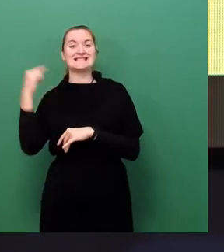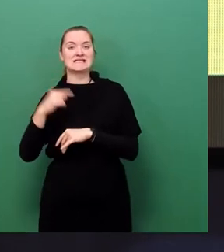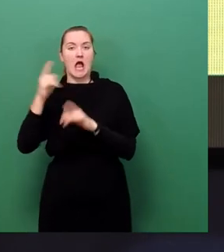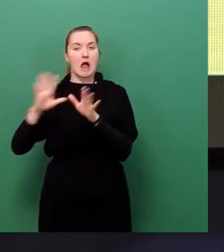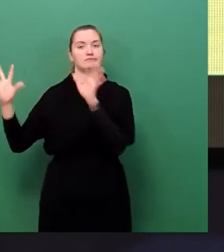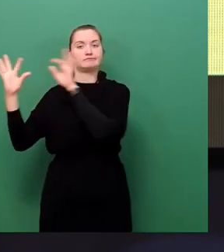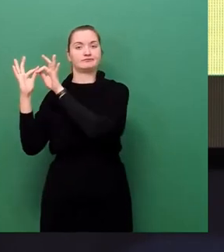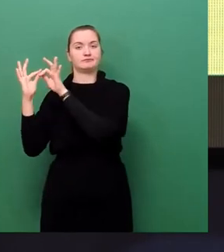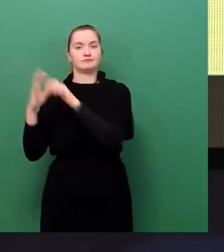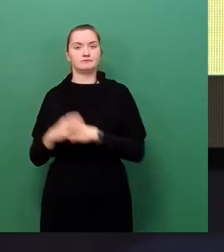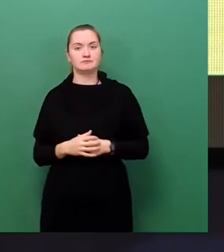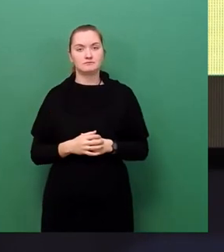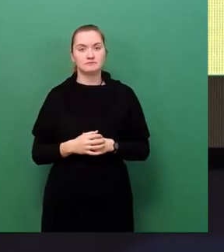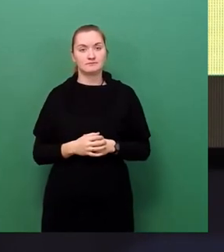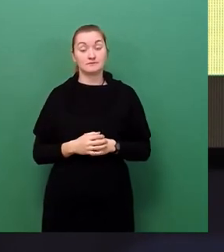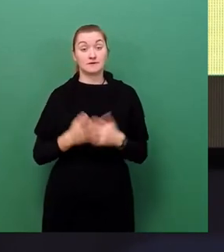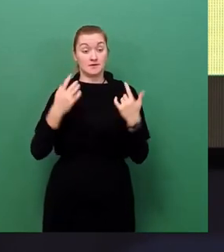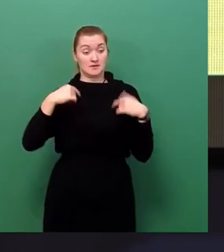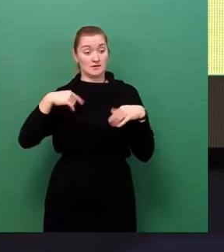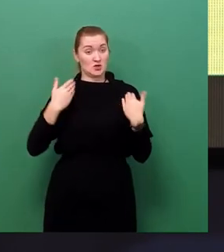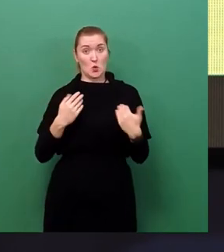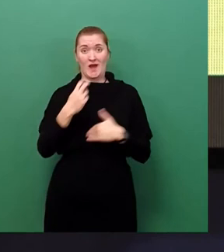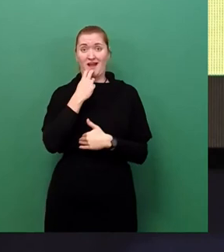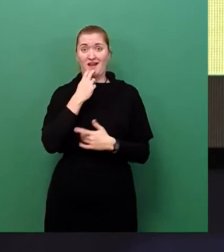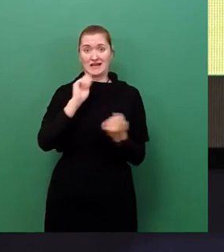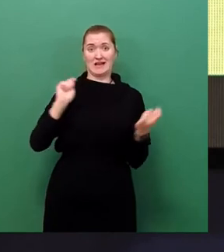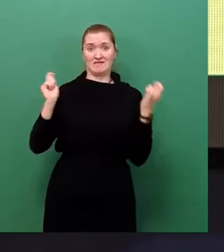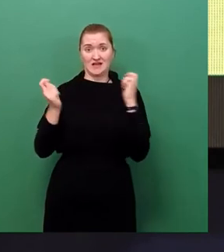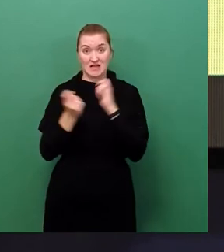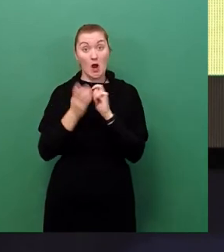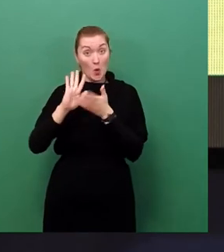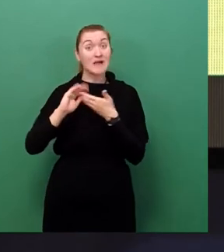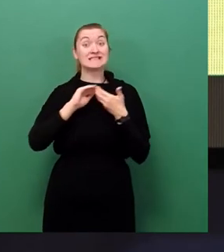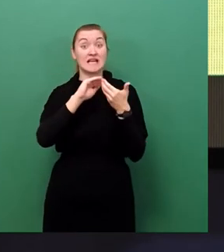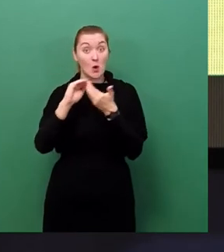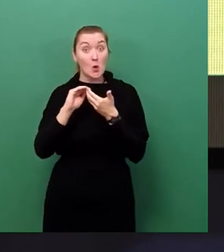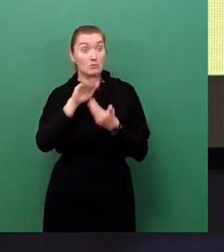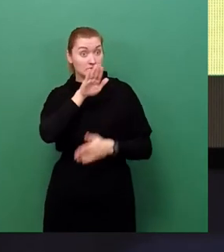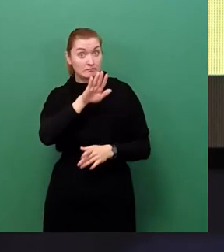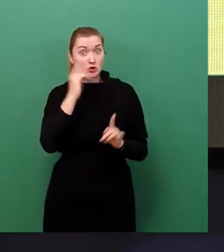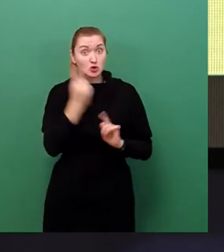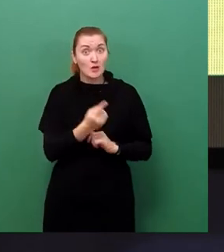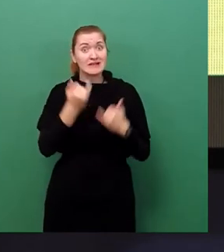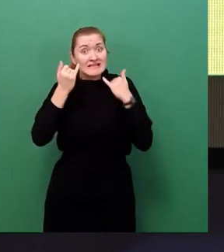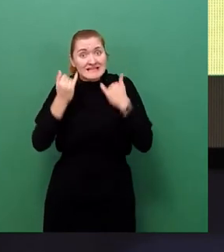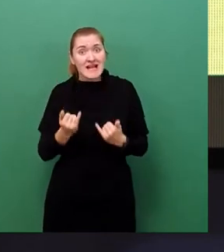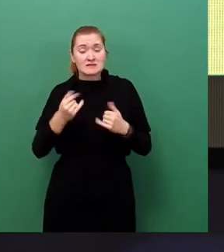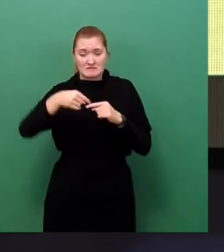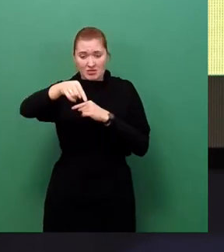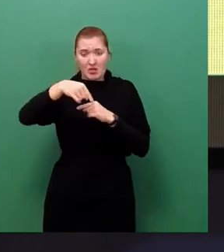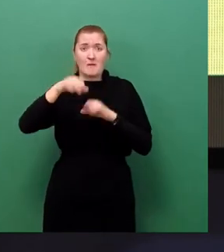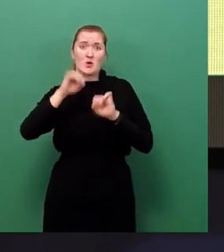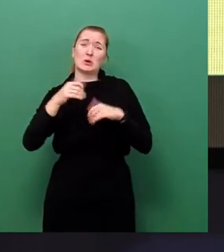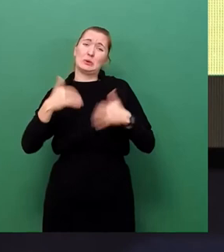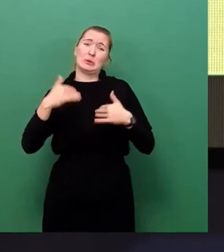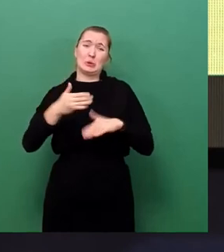Die eingeleitete Energiewende in dieser Art und Weise auch durch die CDU betrieben kann, jetzt zum Fiasko werden. Hoffen wir, dass es nicht